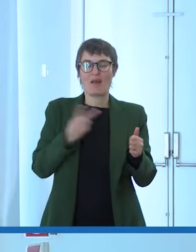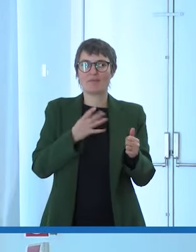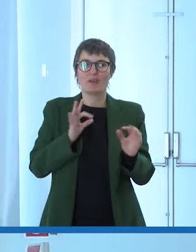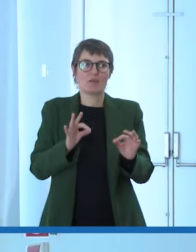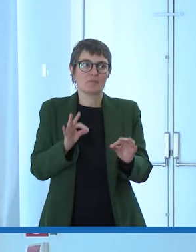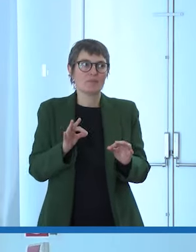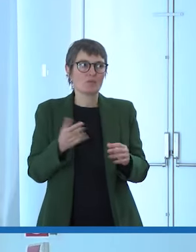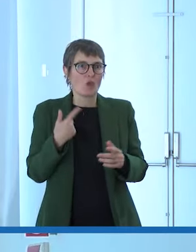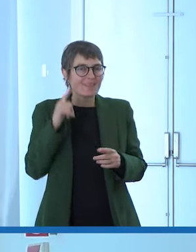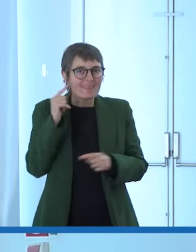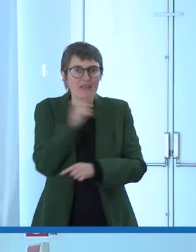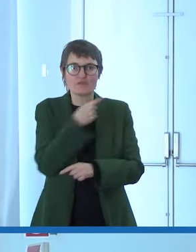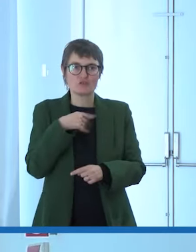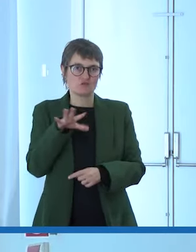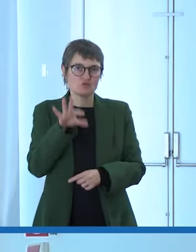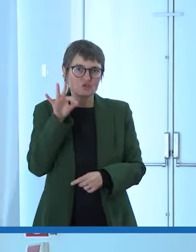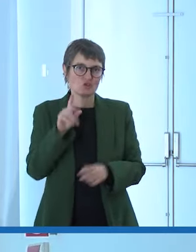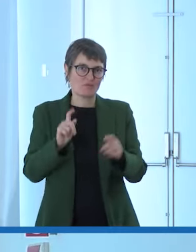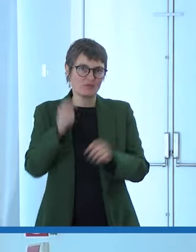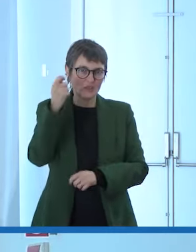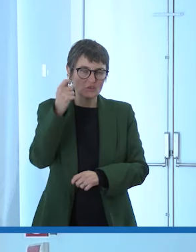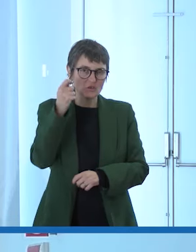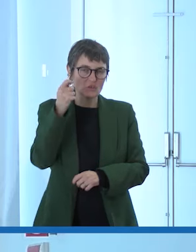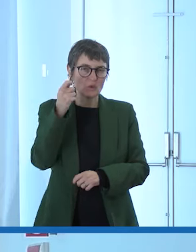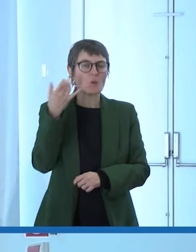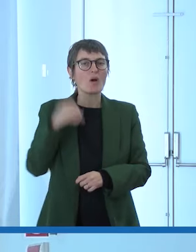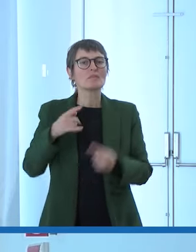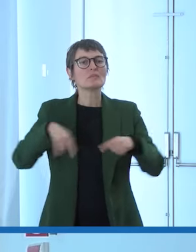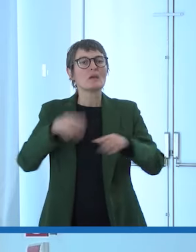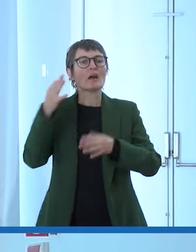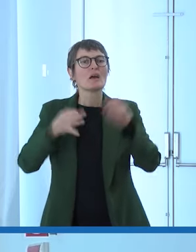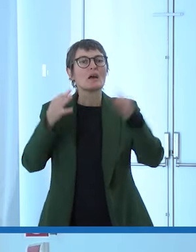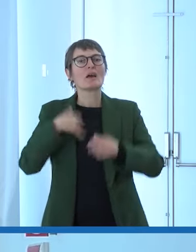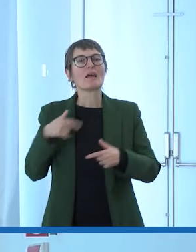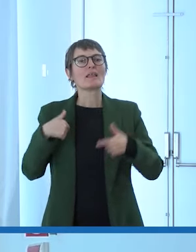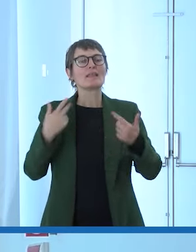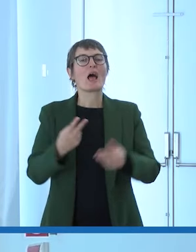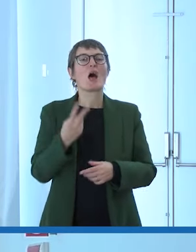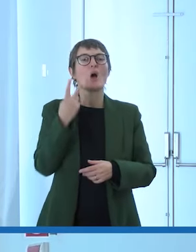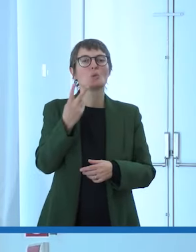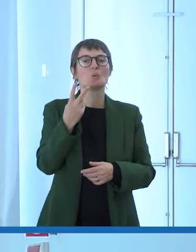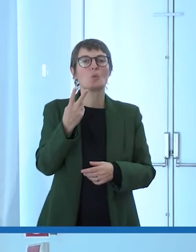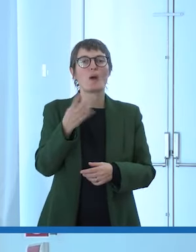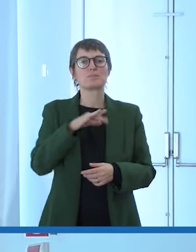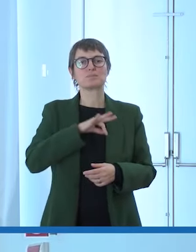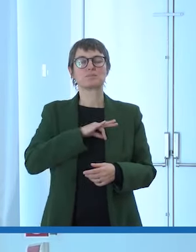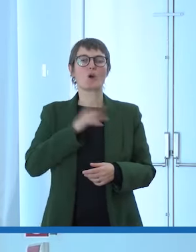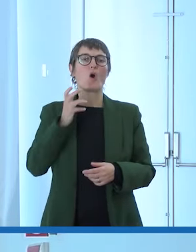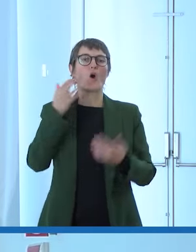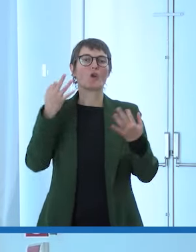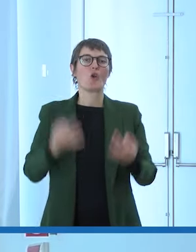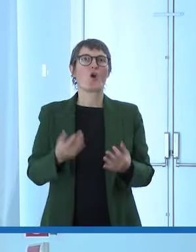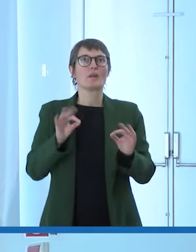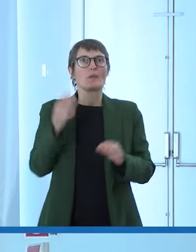vincitori ha deciso di attribuire due menzioni d'onore per la qualità artistica a due